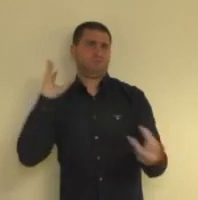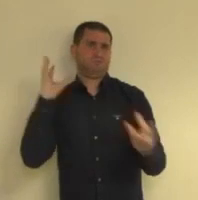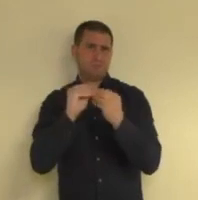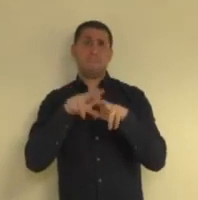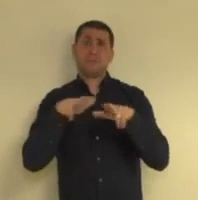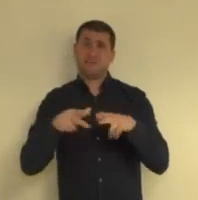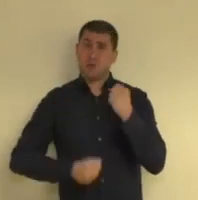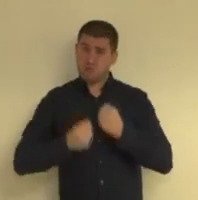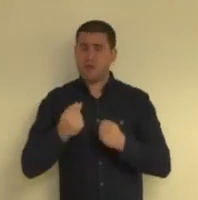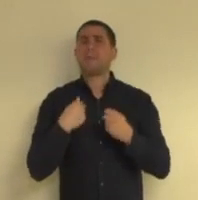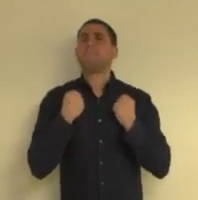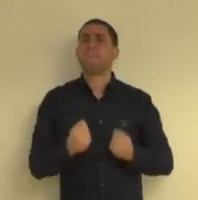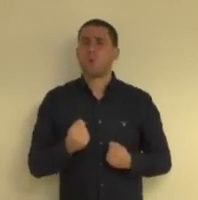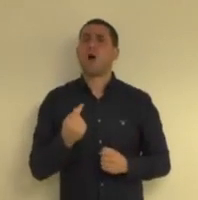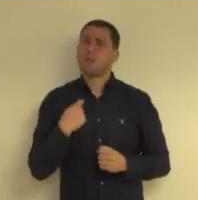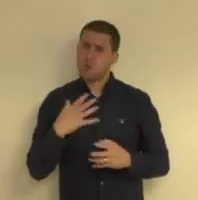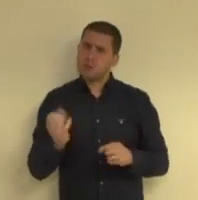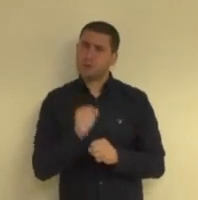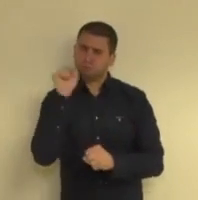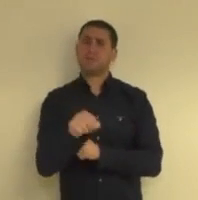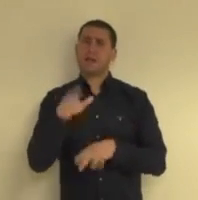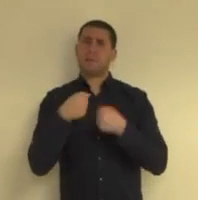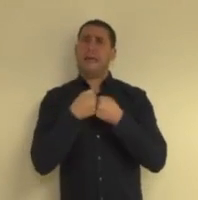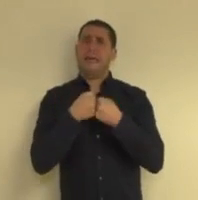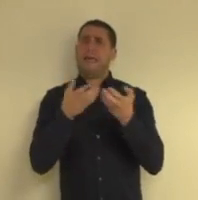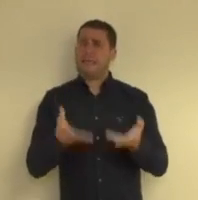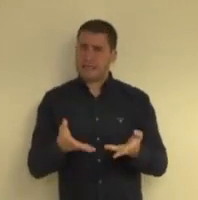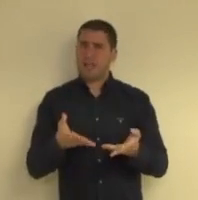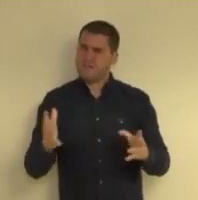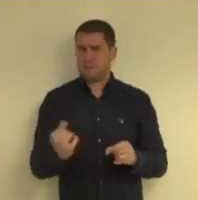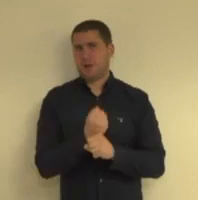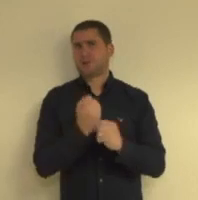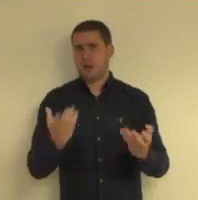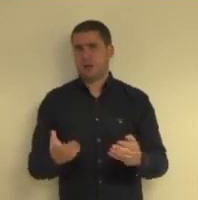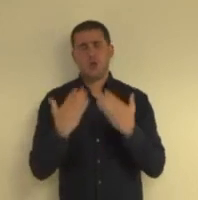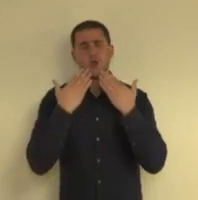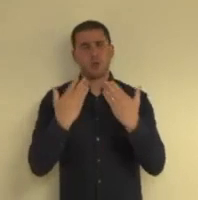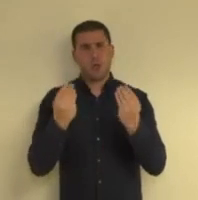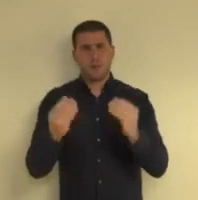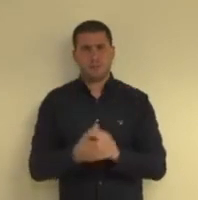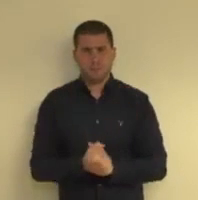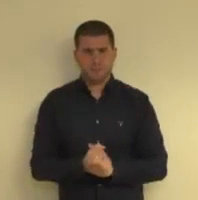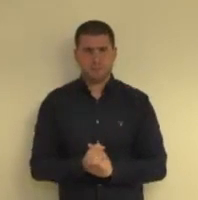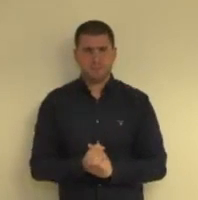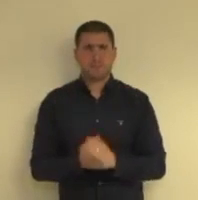קשים ואני בטוחה שאנחנו נעמוד גם באתגר הזה ונעמוד בו בהצלחה תודה רבה